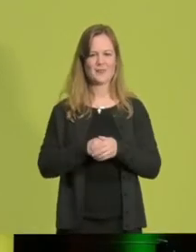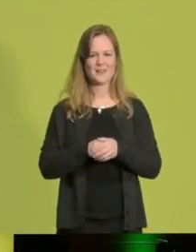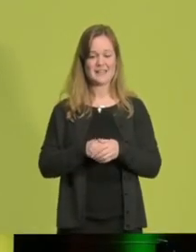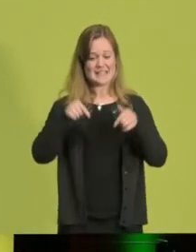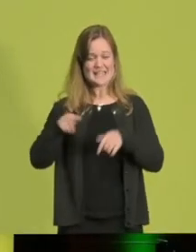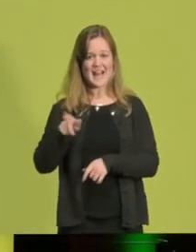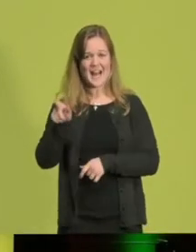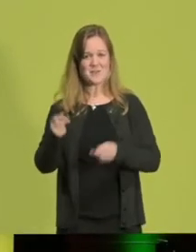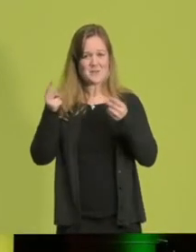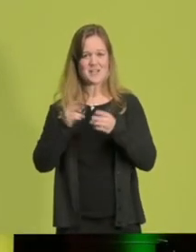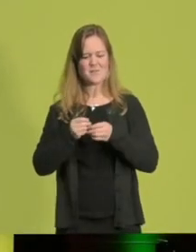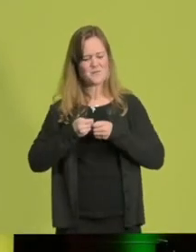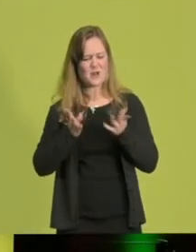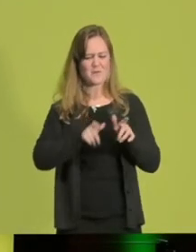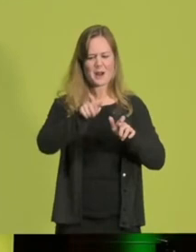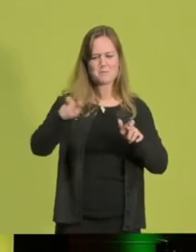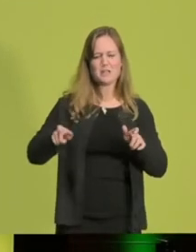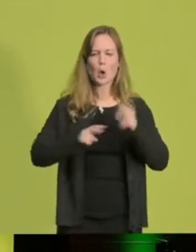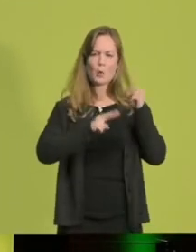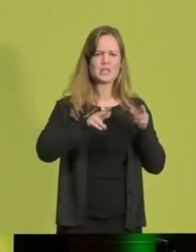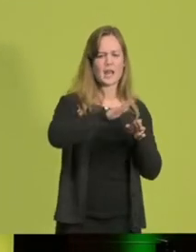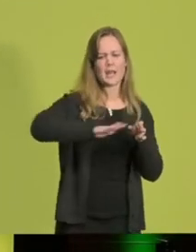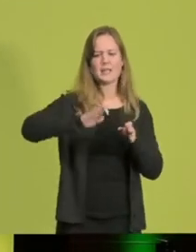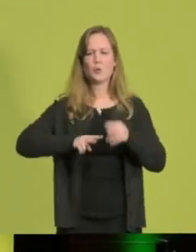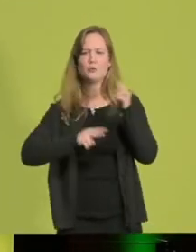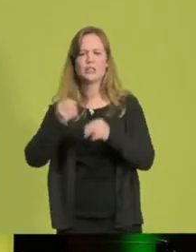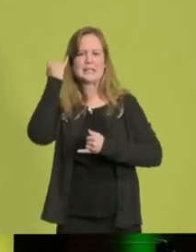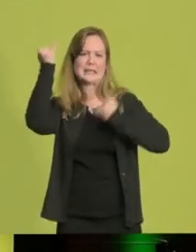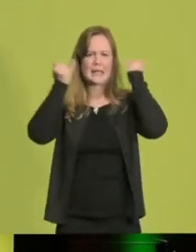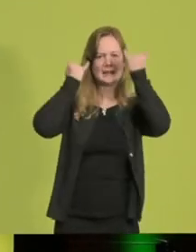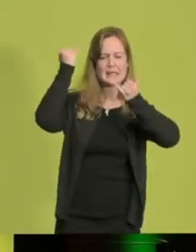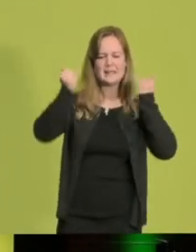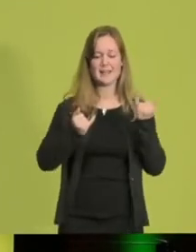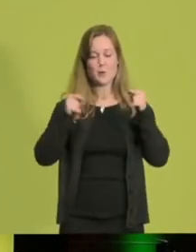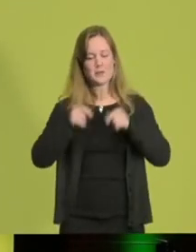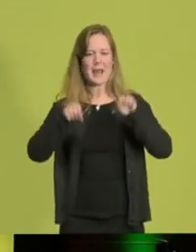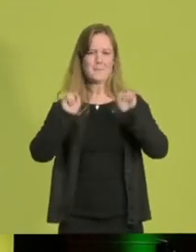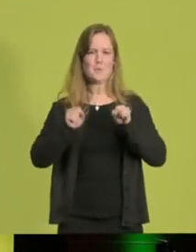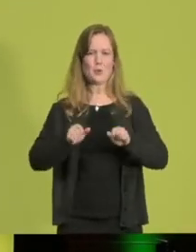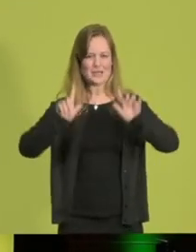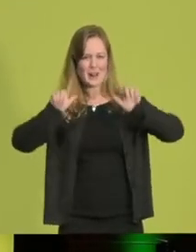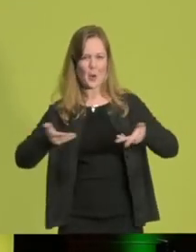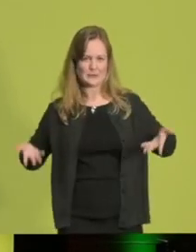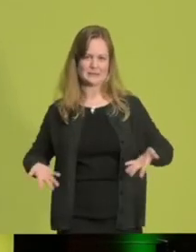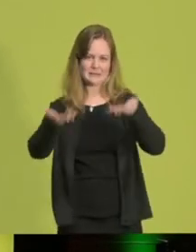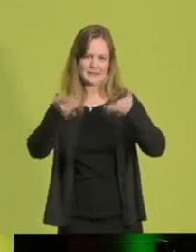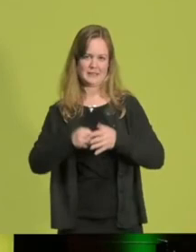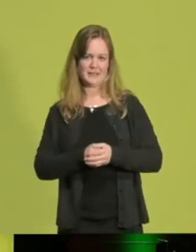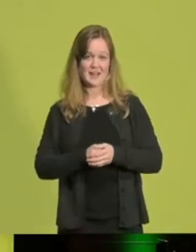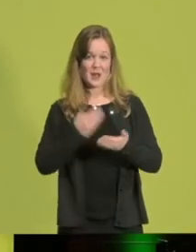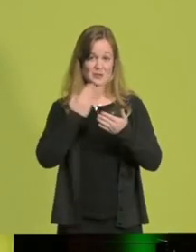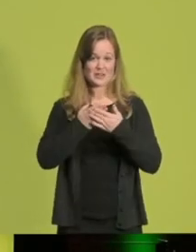NRW mit seiner Vielfalt an Menschen, an Regionen, an Ideen ist genau das möglich und kann genau das gelingen. Und